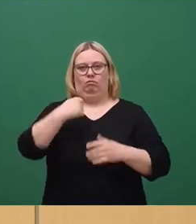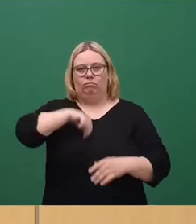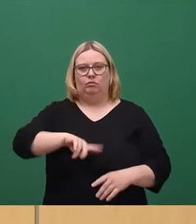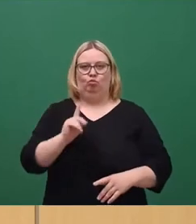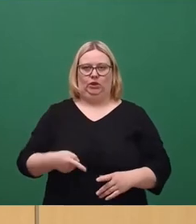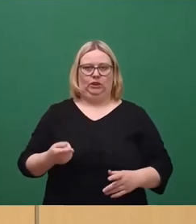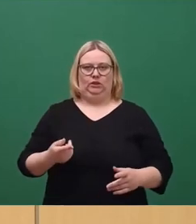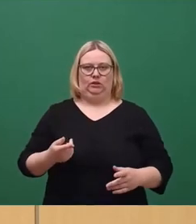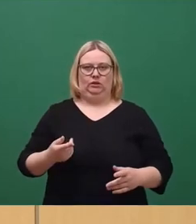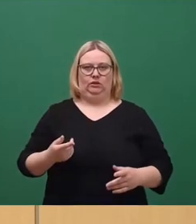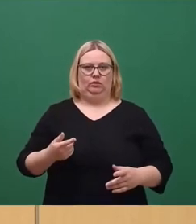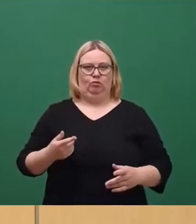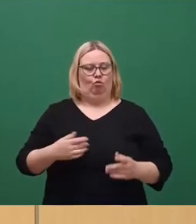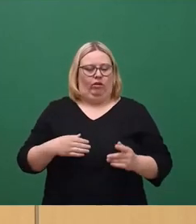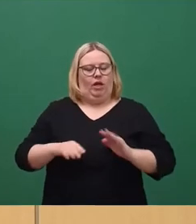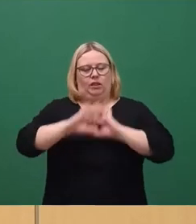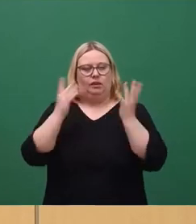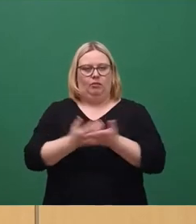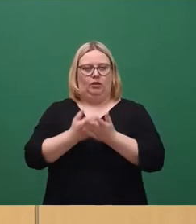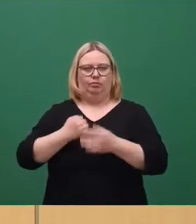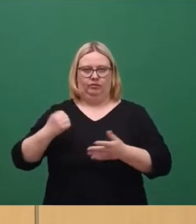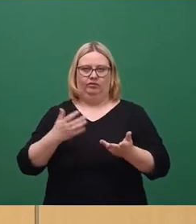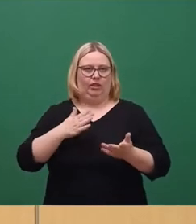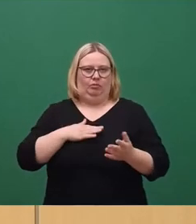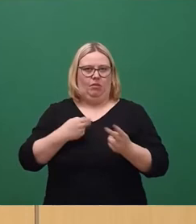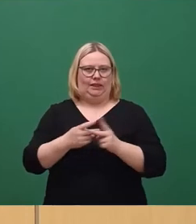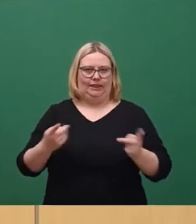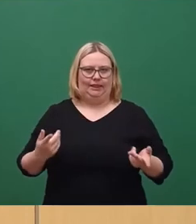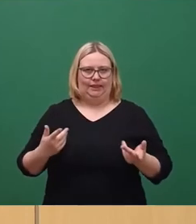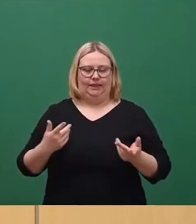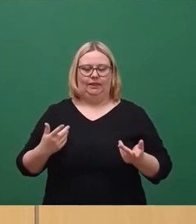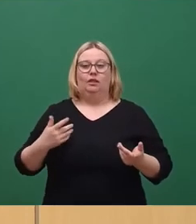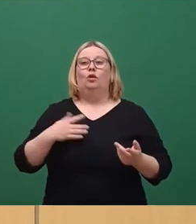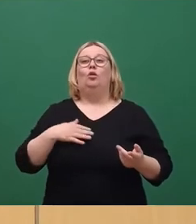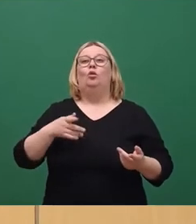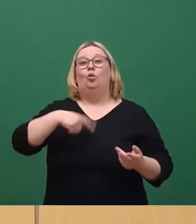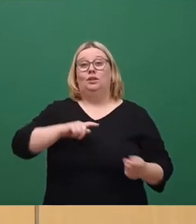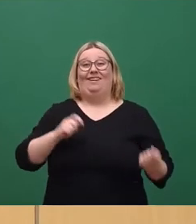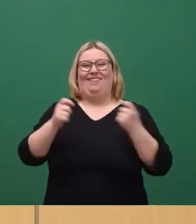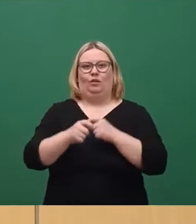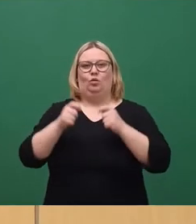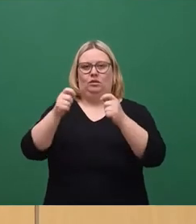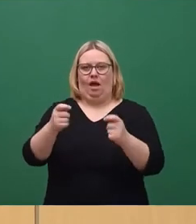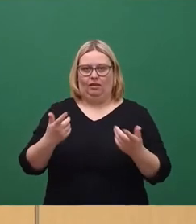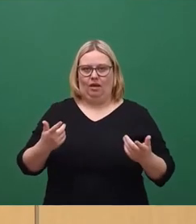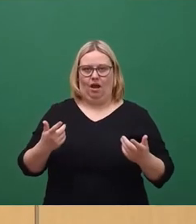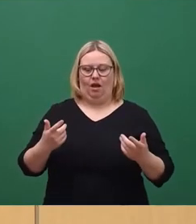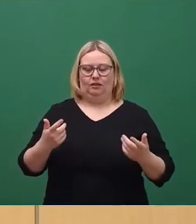versalzen nämlich das Gesamtkonzept, das somit nicht mehr stimmt. Unser Änderungsantrag, und jetzt komme ich zu eigentlichen Einbringungen,